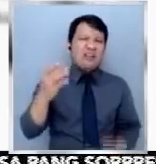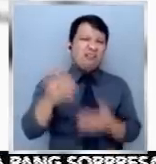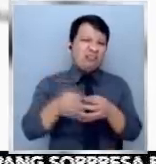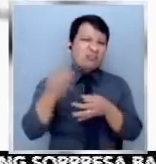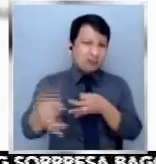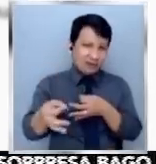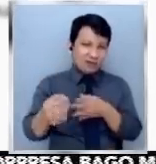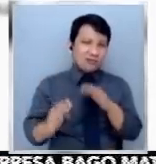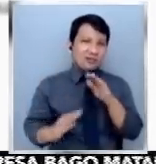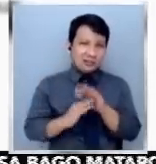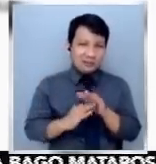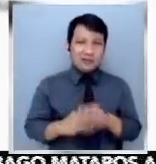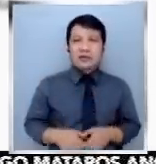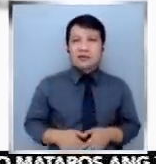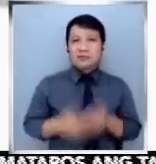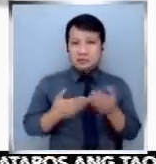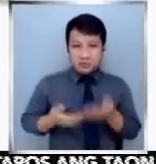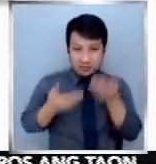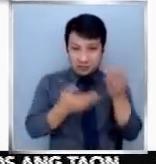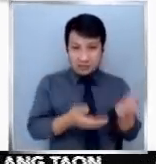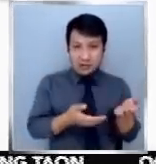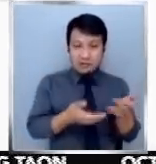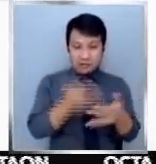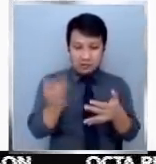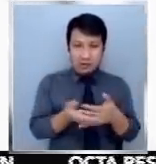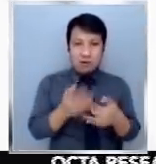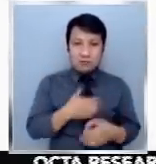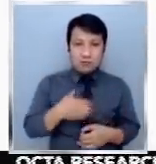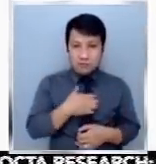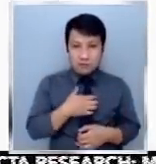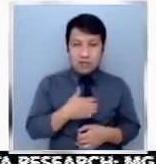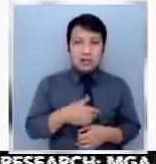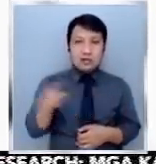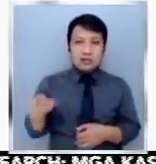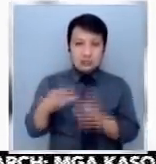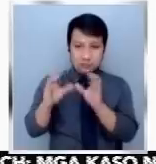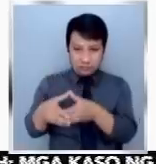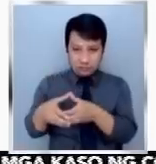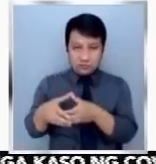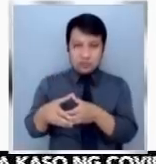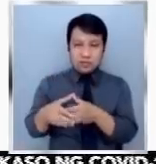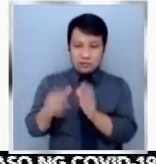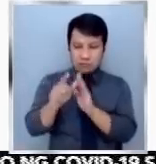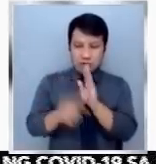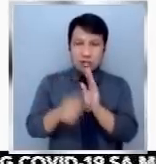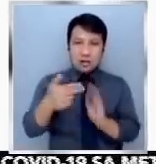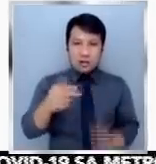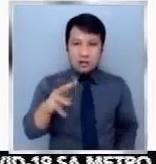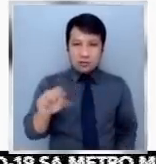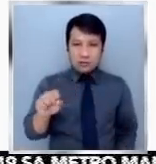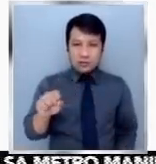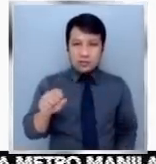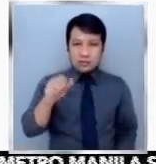ito. Ang mga naghahin ng mga dinismiss na motion for intervention ay ang grupo ni Attorney Howard Calieja, ang Partido Federal ng